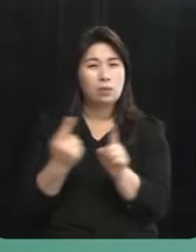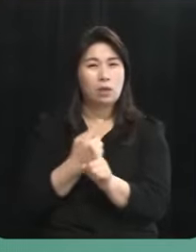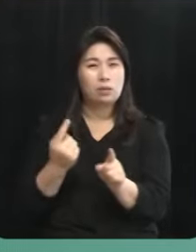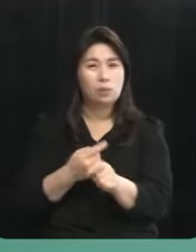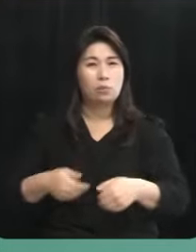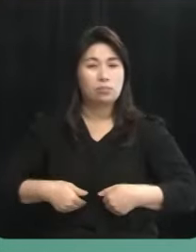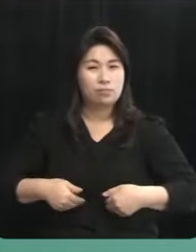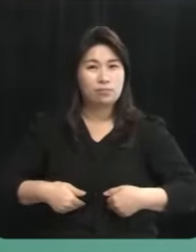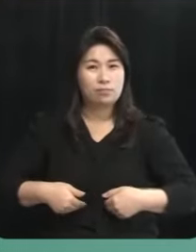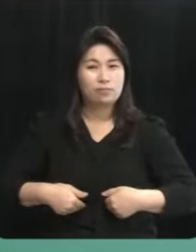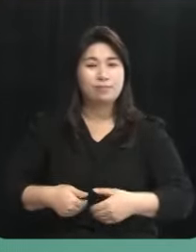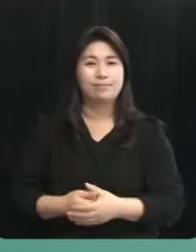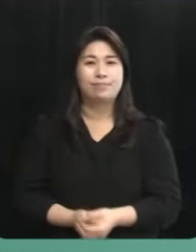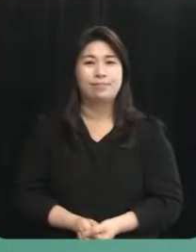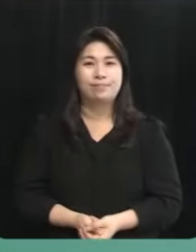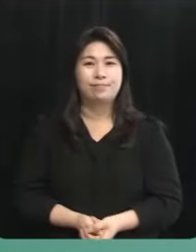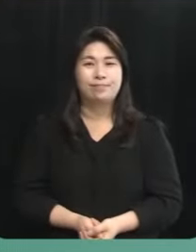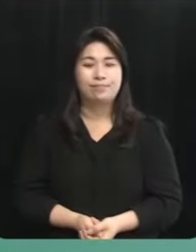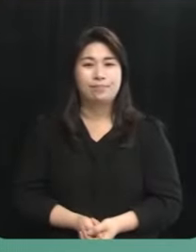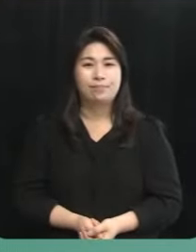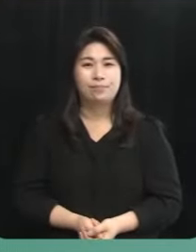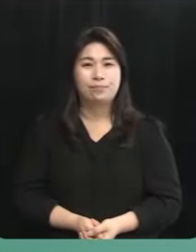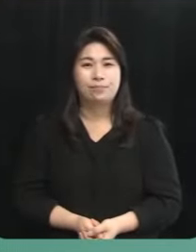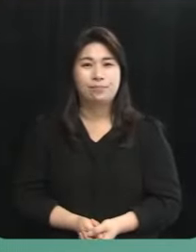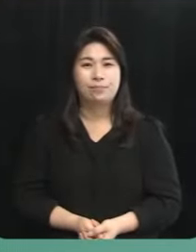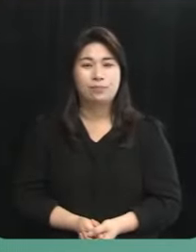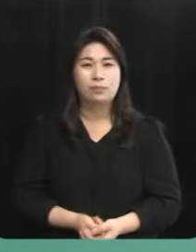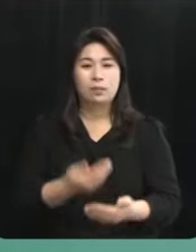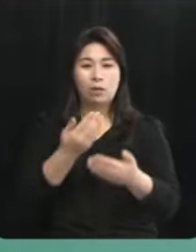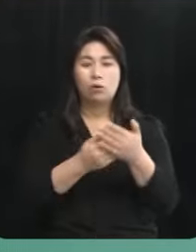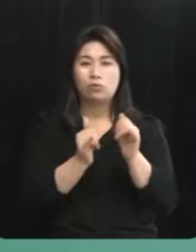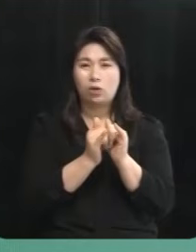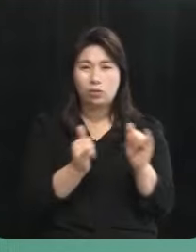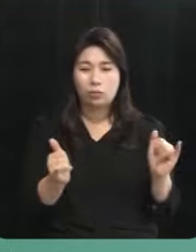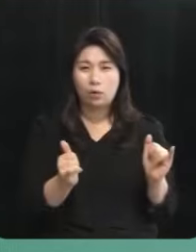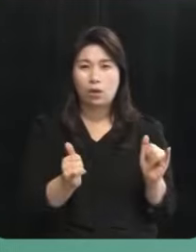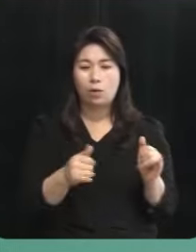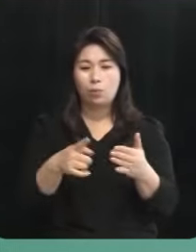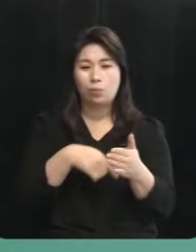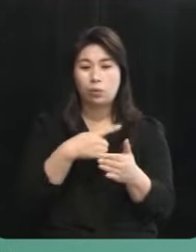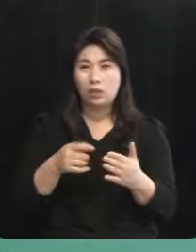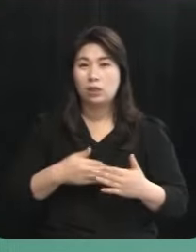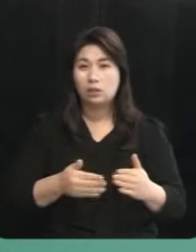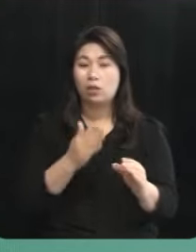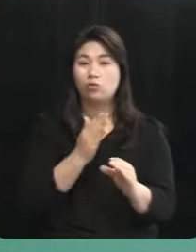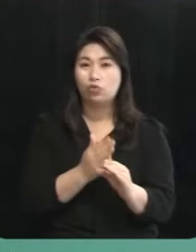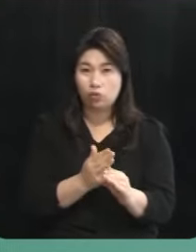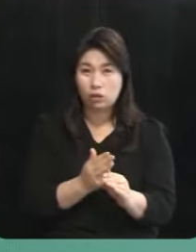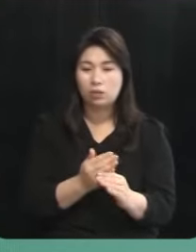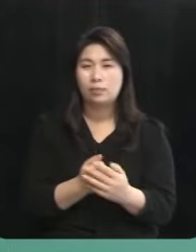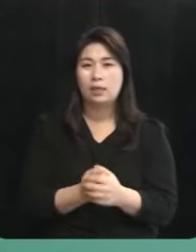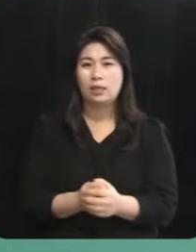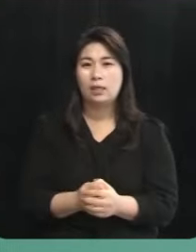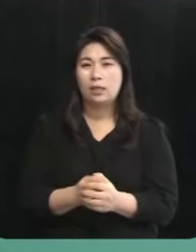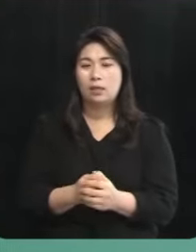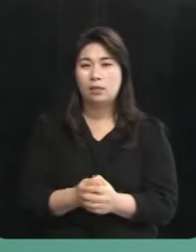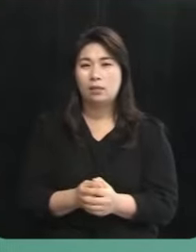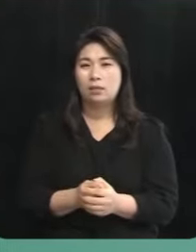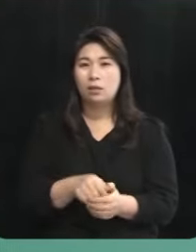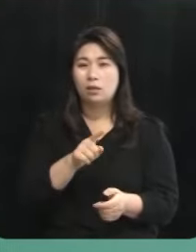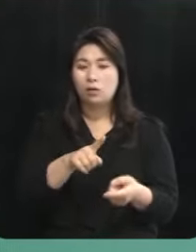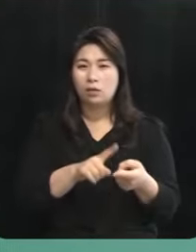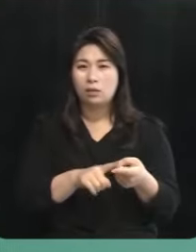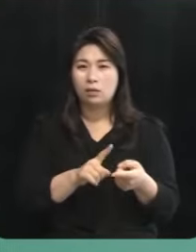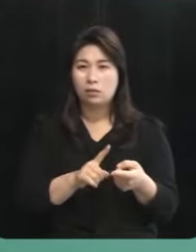때이다라고 생각합니다 지금 유가족에 대한 보상이 진행되고 있는데요 지금은 더 나아가서 이것에